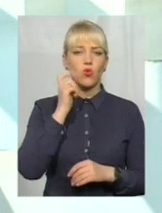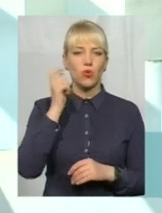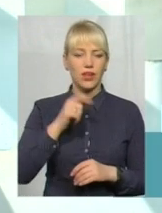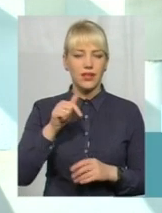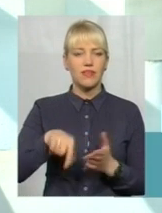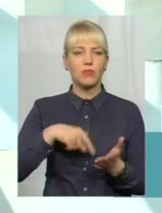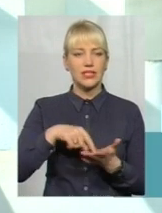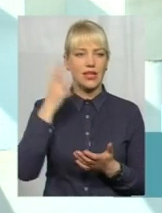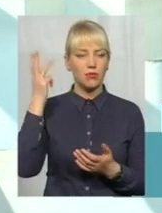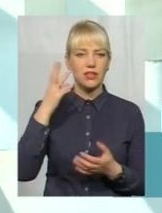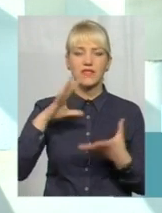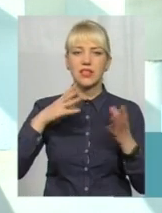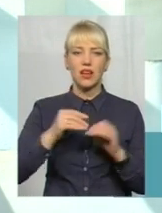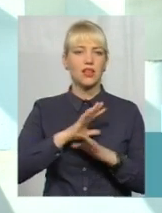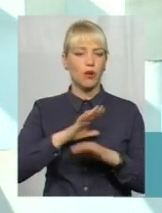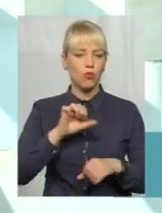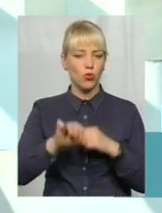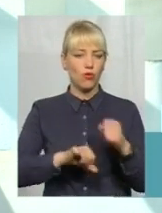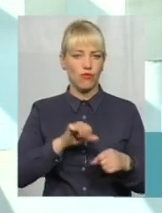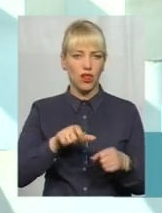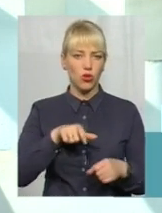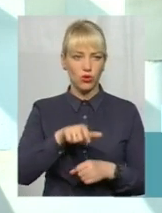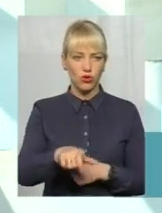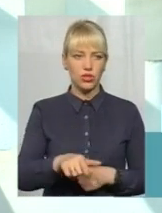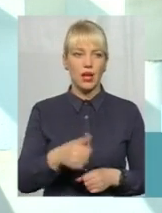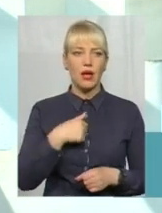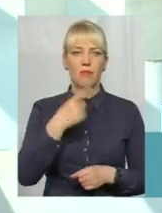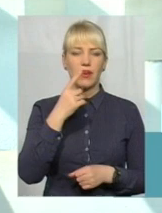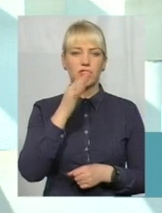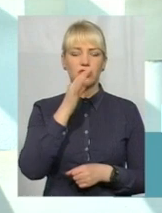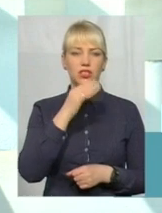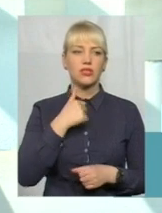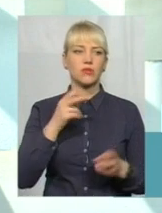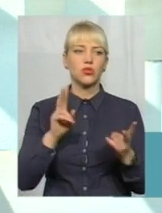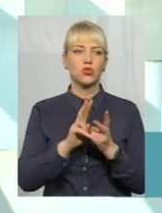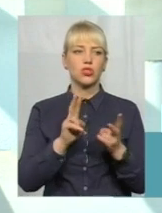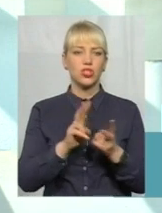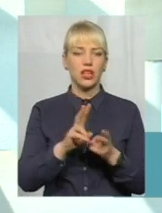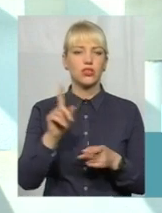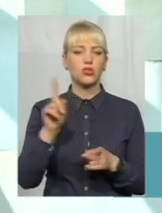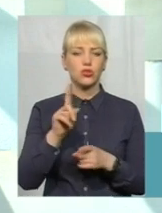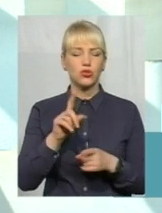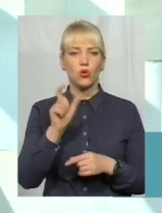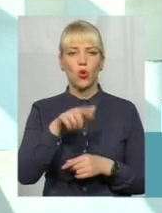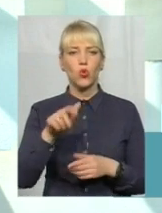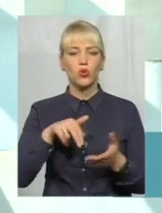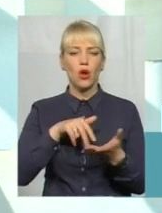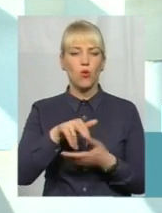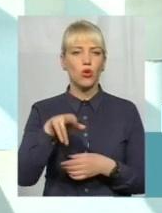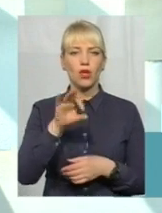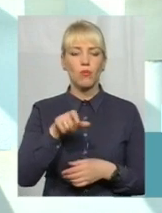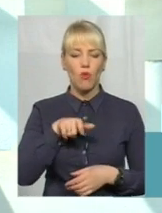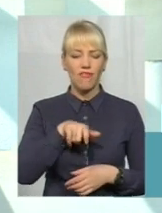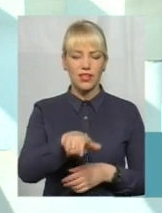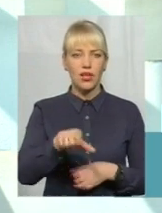І перший час ми стикалися з тим, що люди багато по ній ходять. Були часто конфлікти між пішоходами, велосипедистами. Зараз